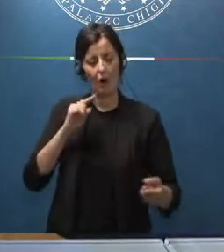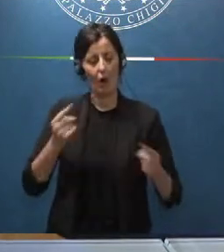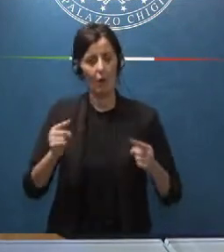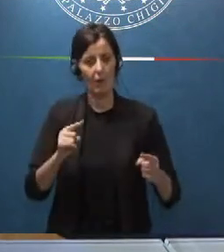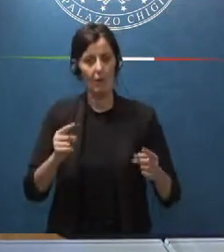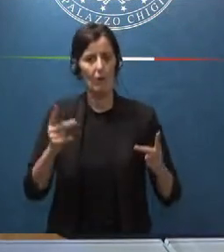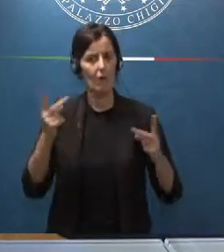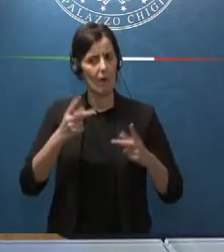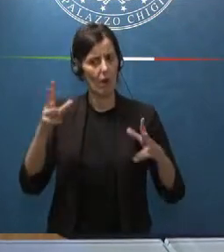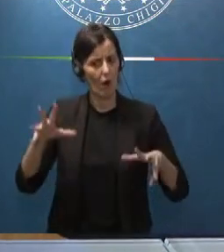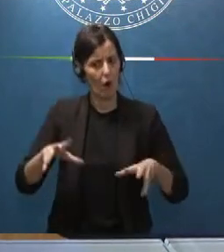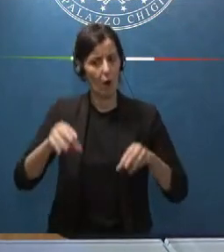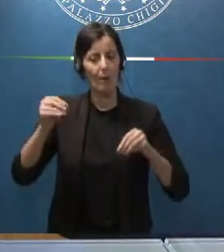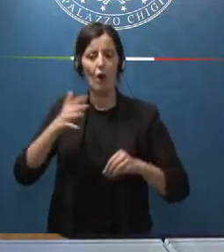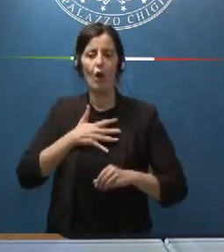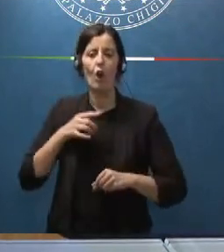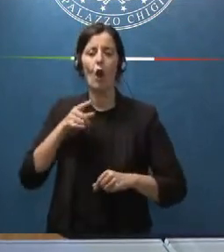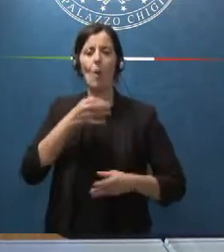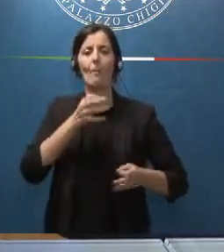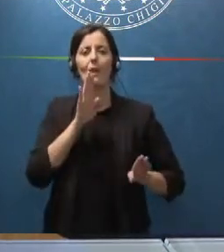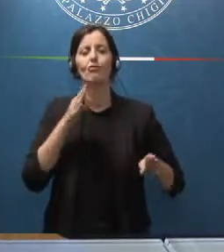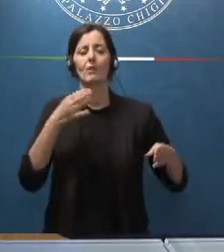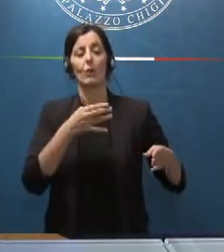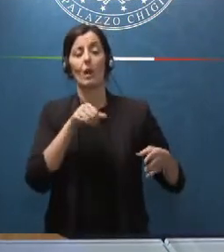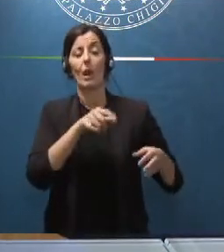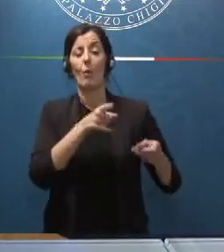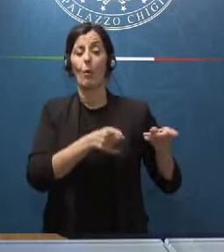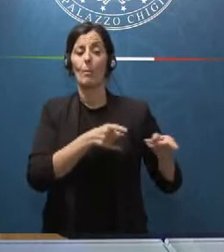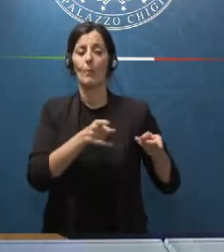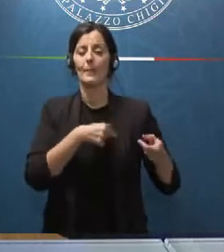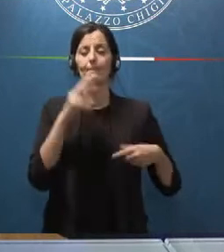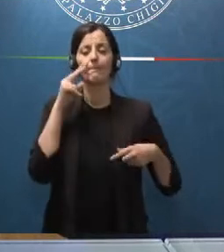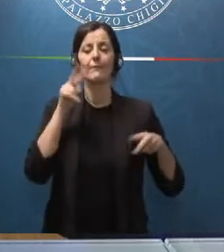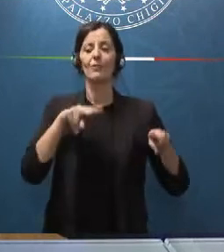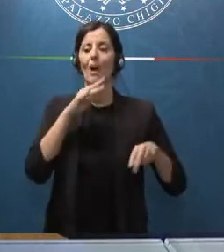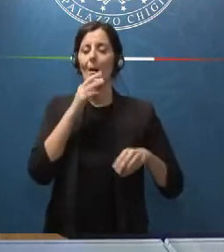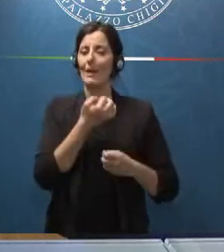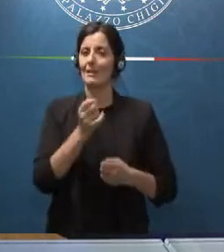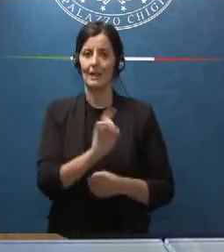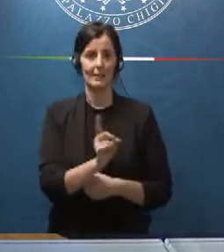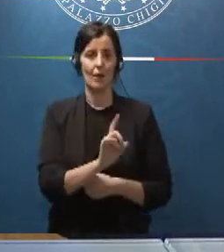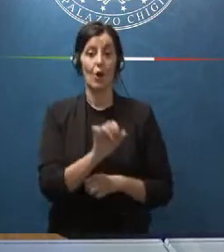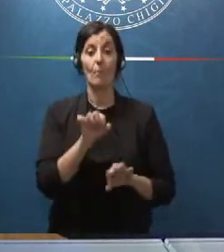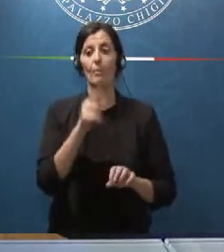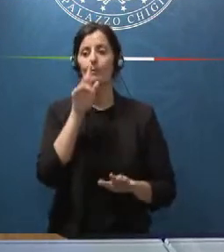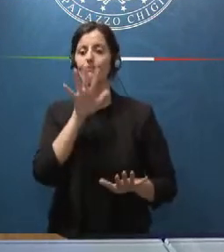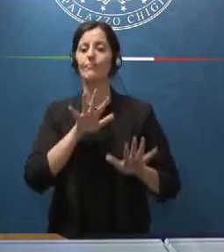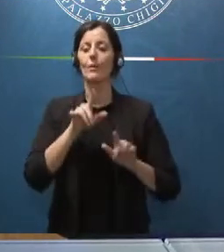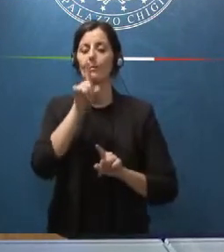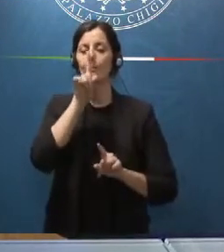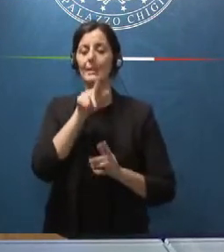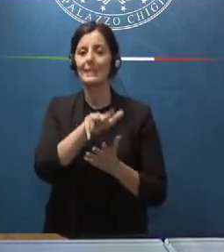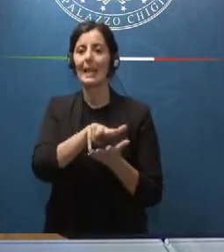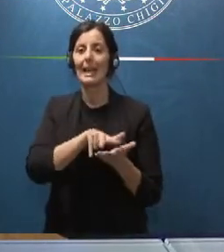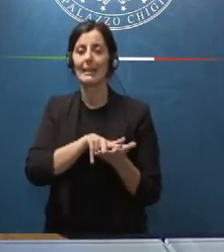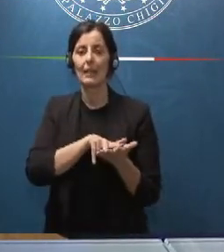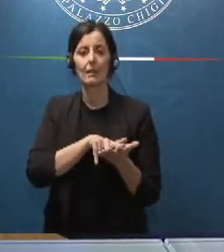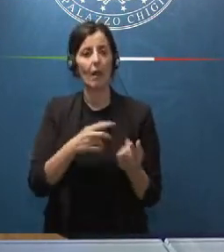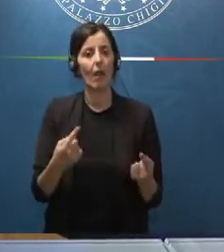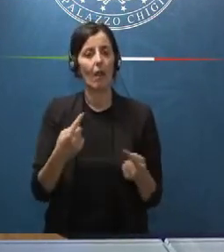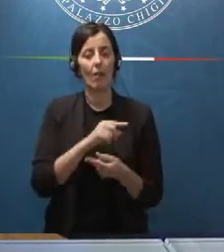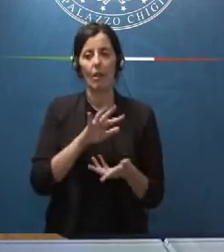iniziato per colpa della magistratura che in quel momento non ha vigilato abbastanza sulla segretezza di un atto che è stato